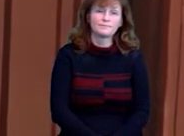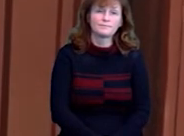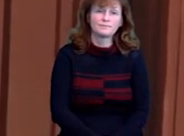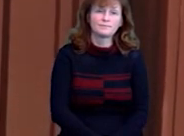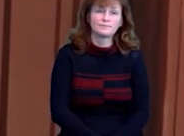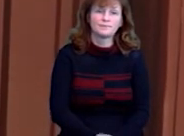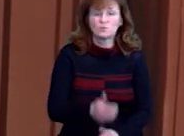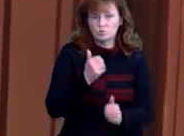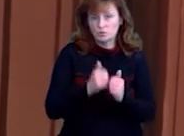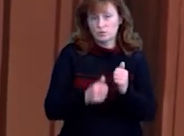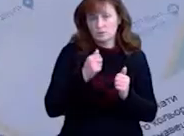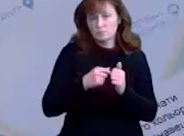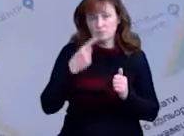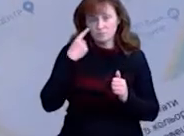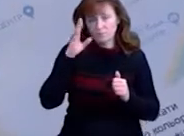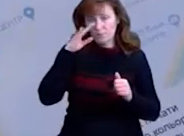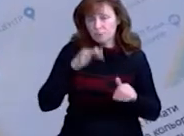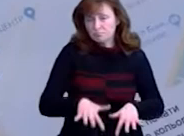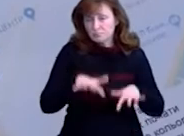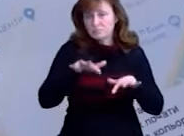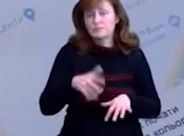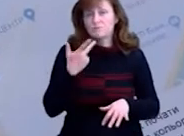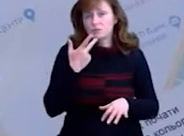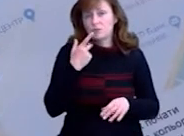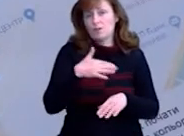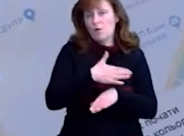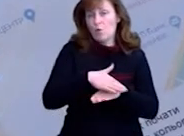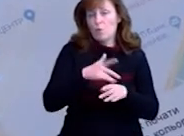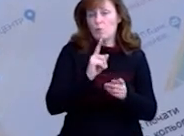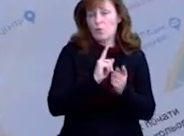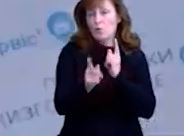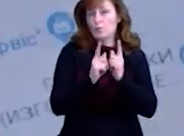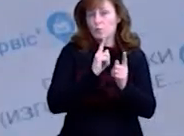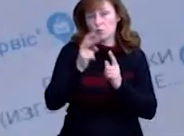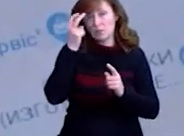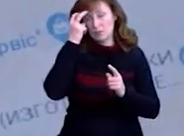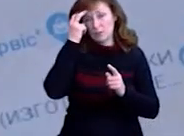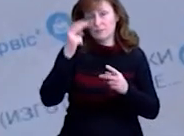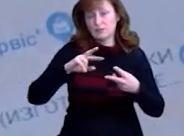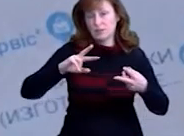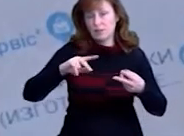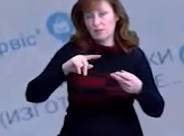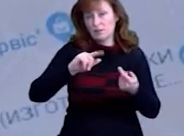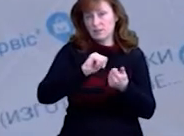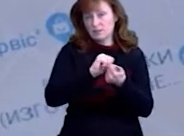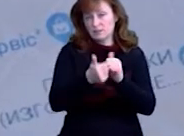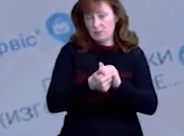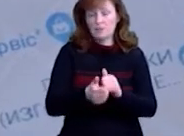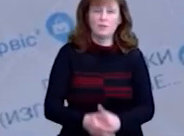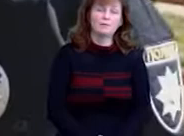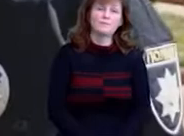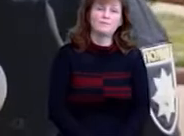Часто, часто проривають. Рух вулицею Київської змінений, каже старший інспектор прослужби патрульної поліції Анна